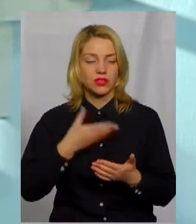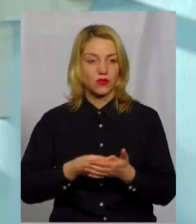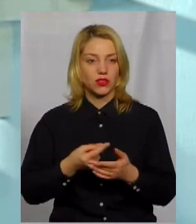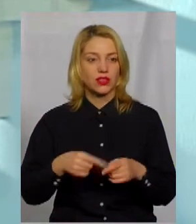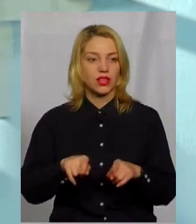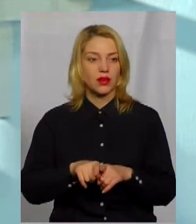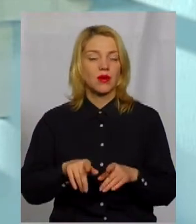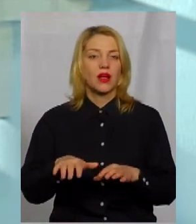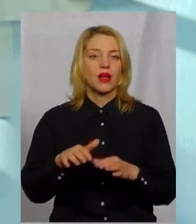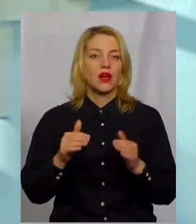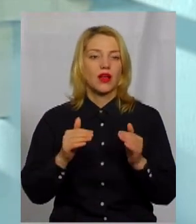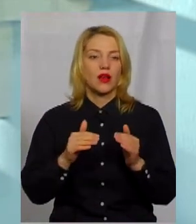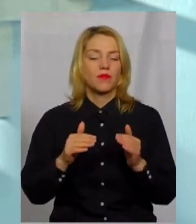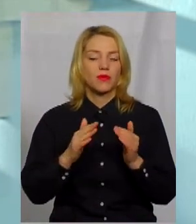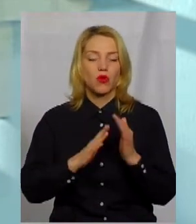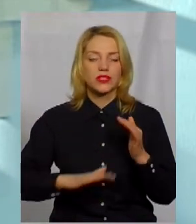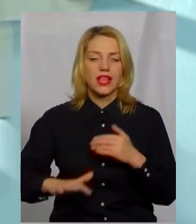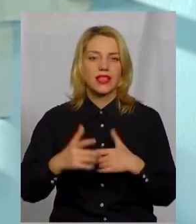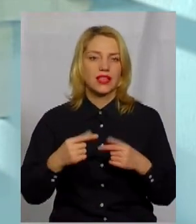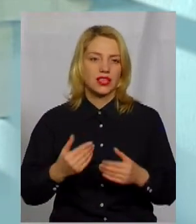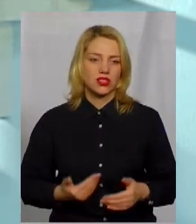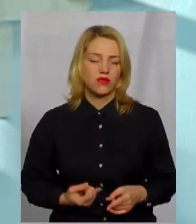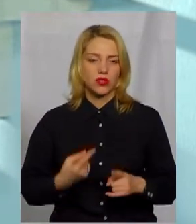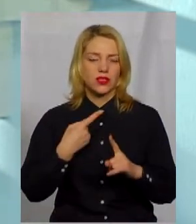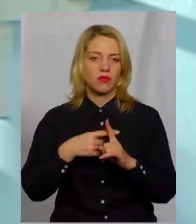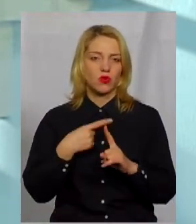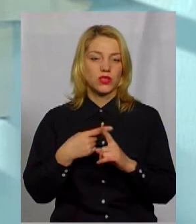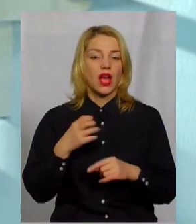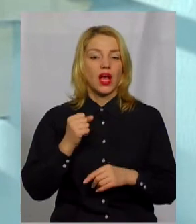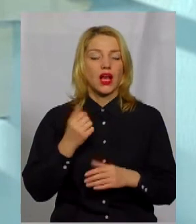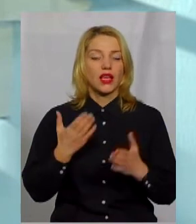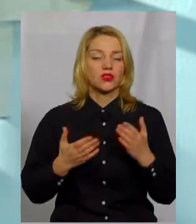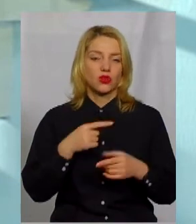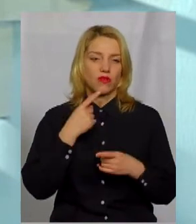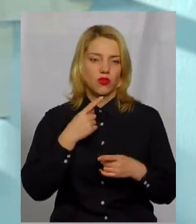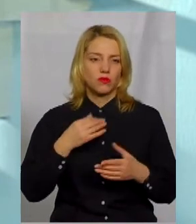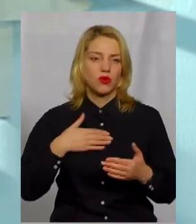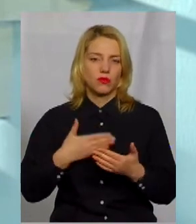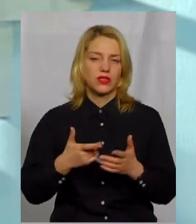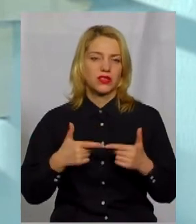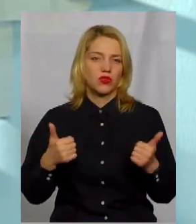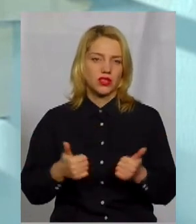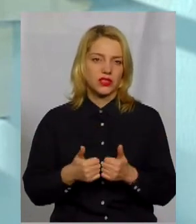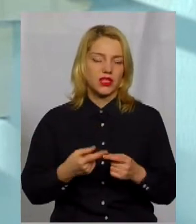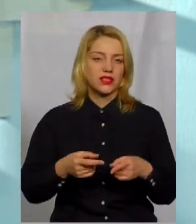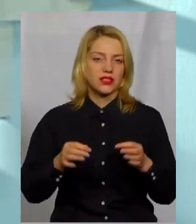поселення, в якому вони живуть. Звичайно, це великий плюс. Якщо ми говоримо про громадські організації, звичайно, як і